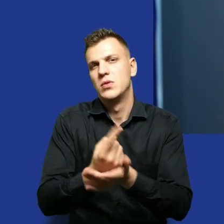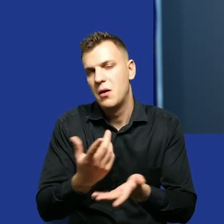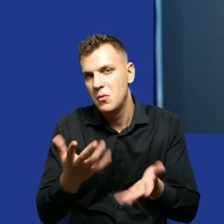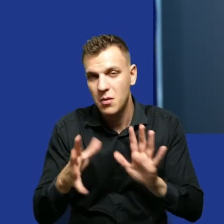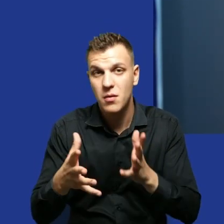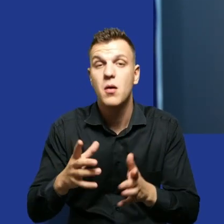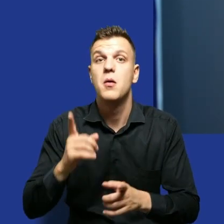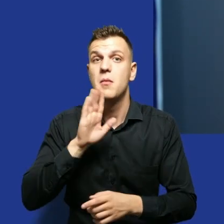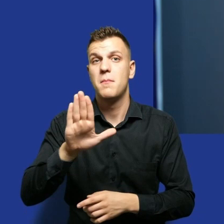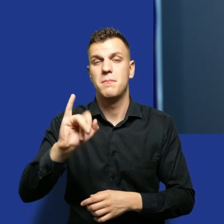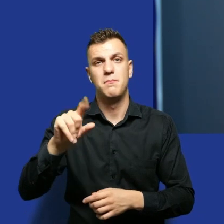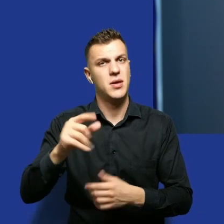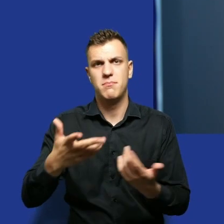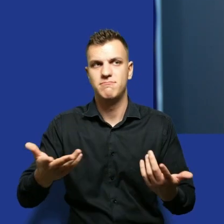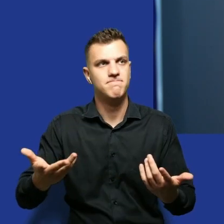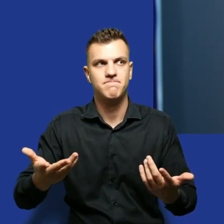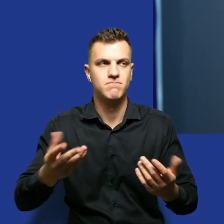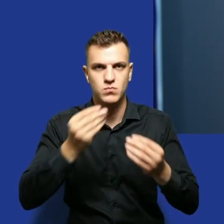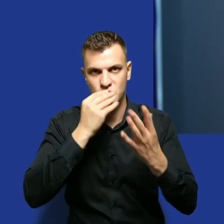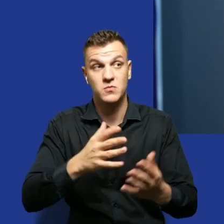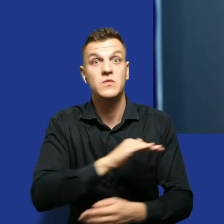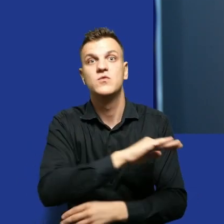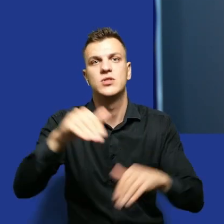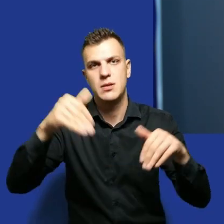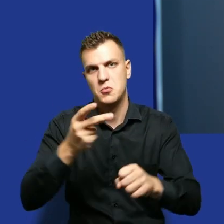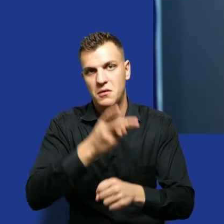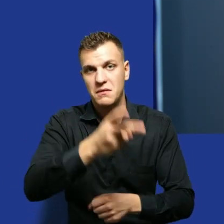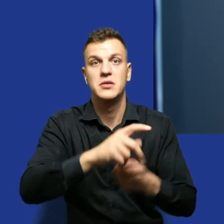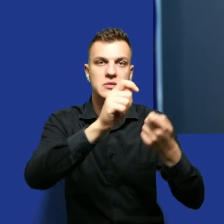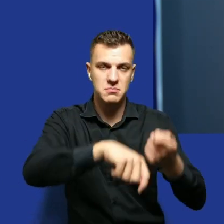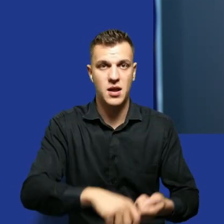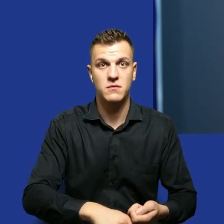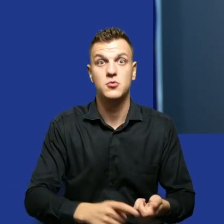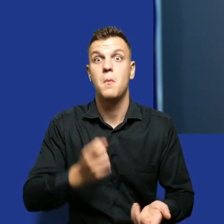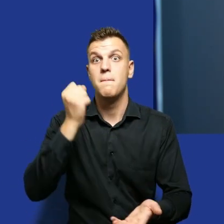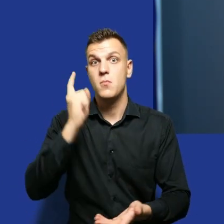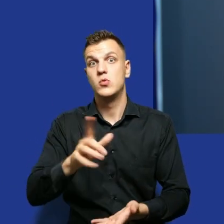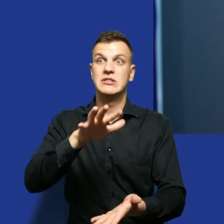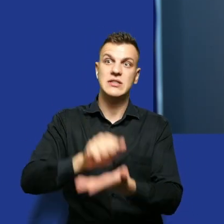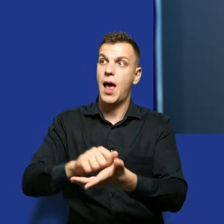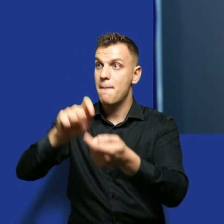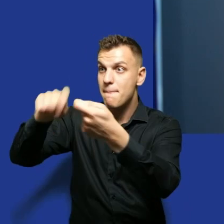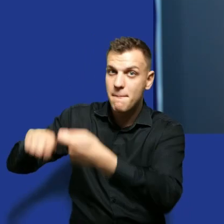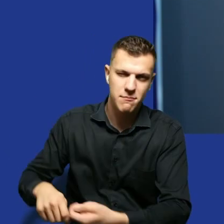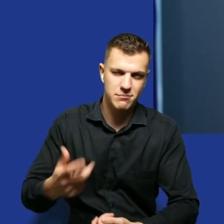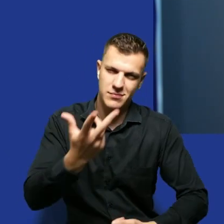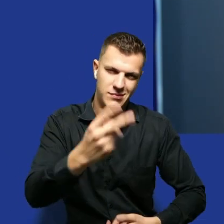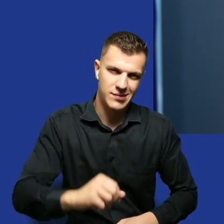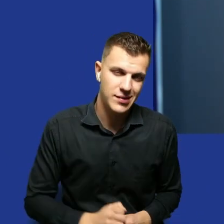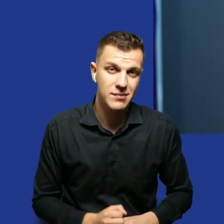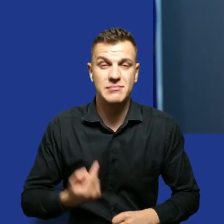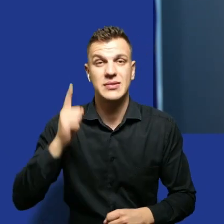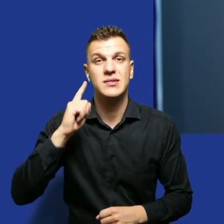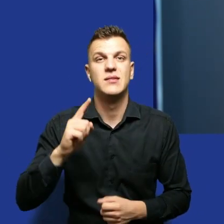dostęp do informacji publicznej. Każda osoba może z niego skorzystać, sprawdzać, nie trzeba być watchdogiem. I to, o czym pani wójt tutaj mówi,